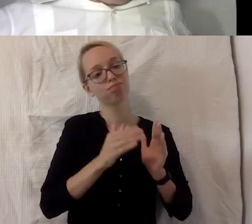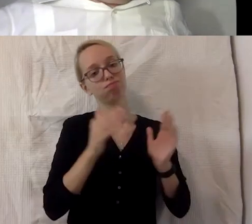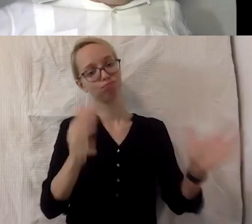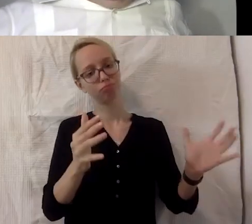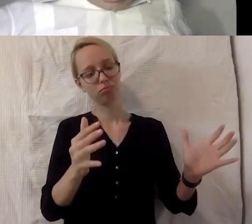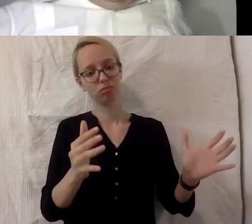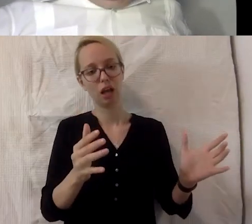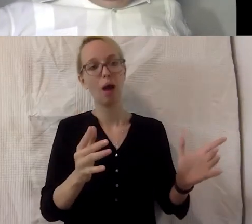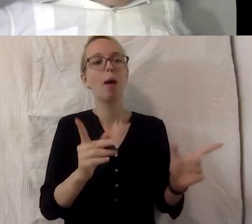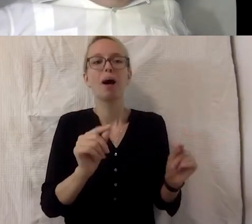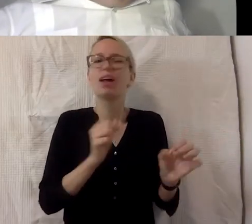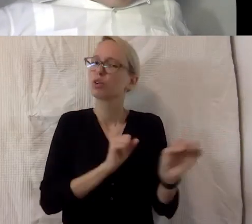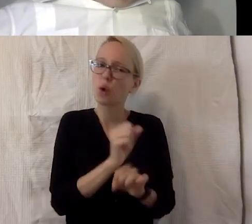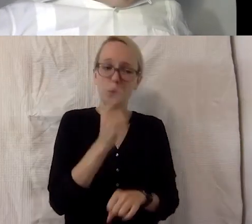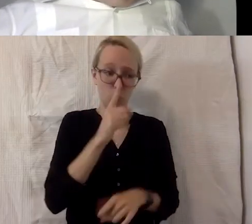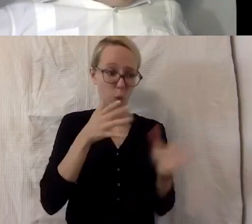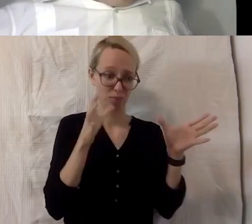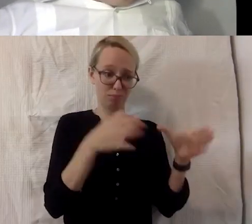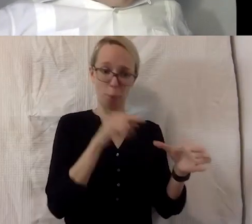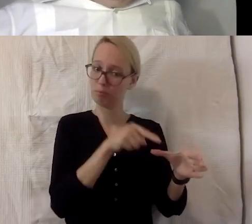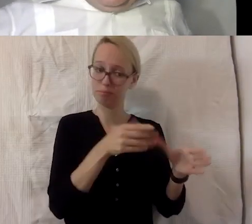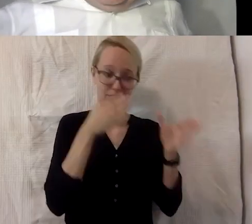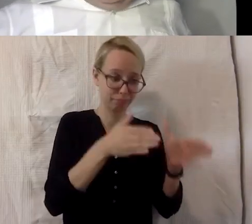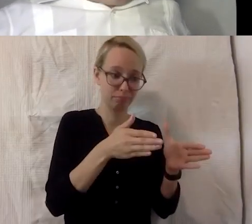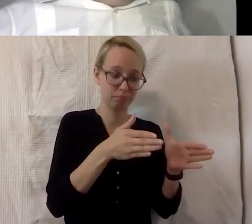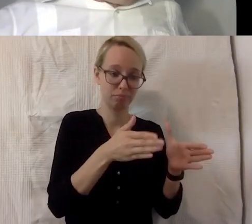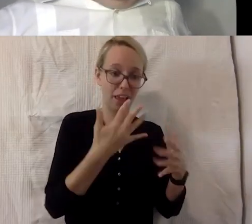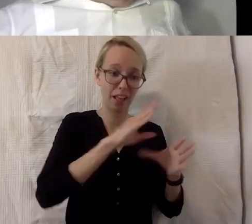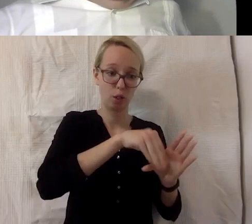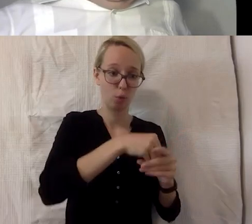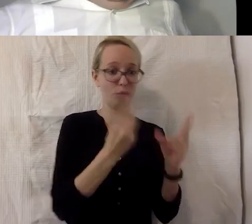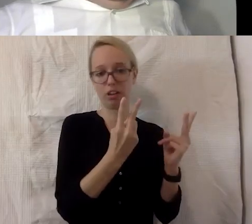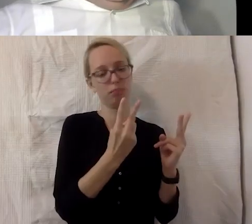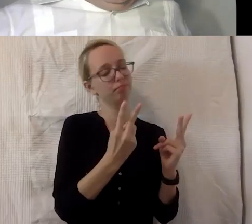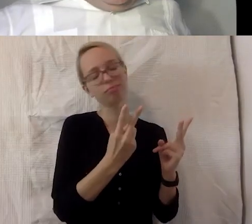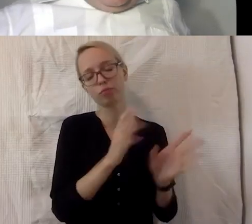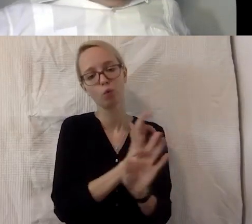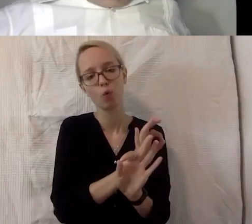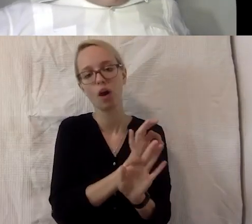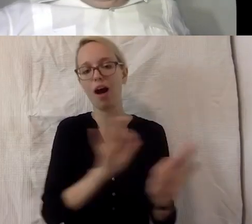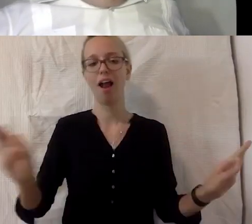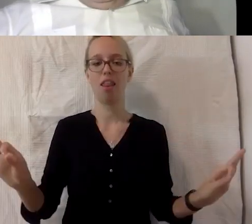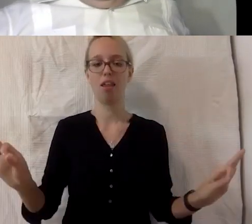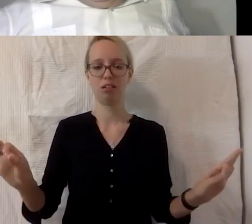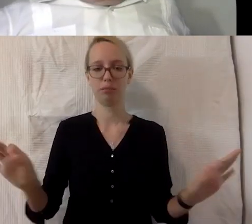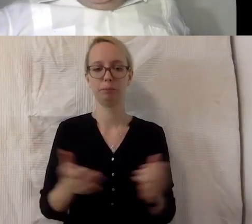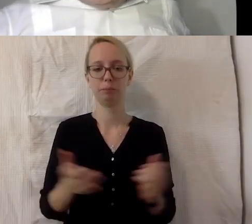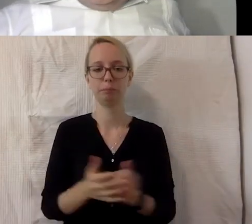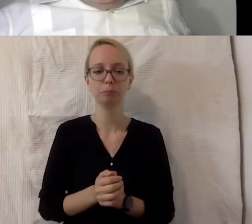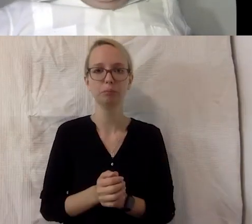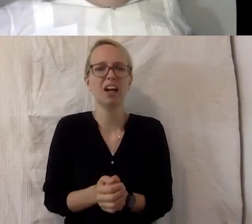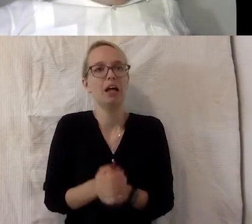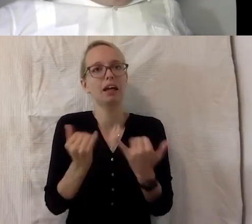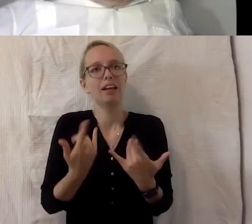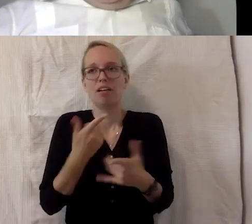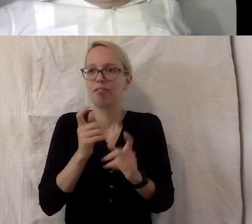berücksichtigen und nicht jetzt für die Gruppe von Älteren oder auch von Menschen mit Behinderung. Also und warum funktioniert das